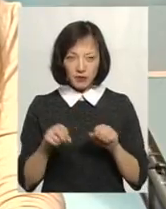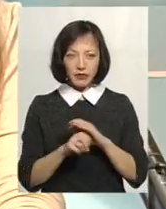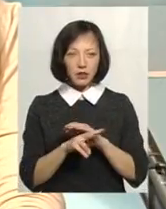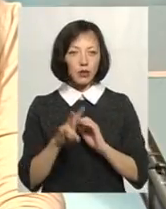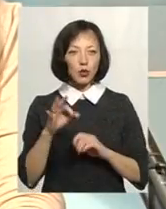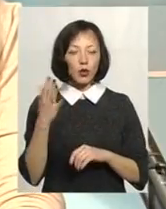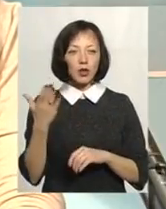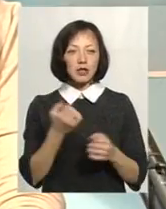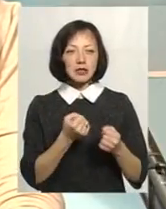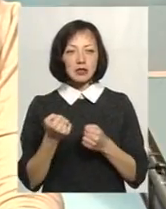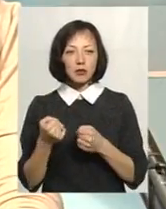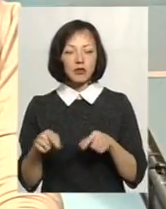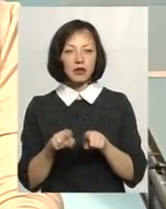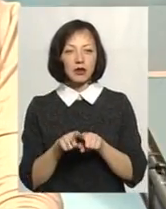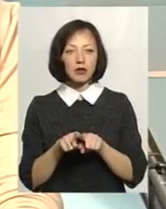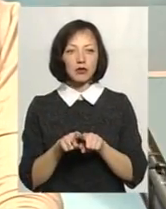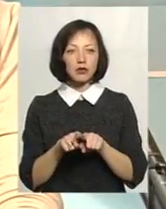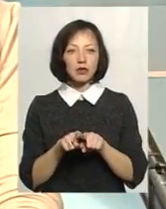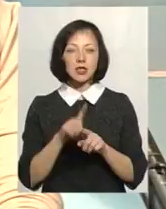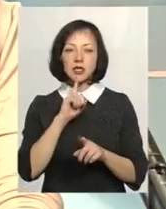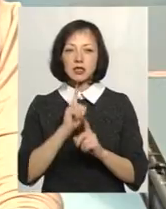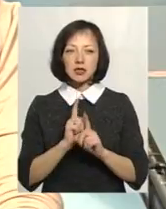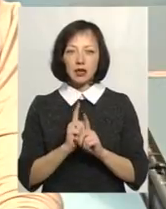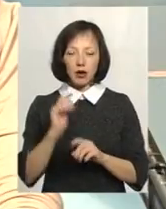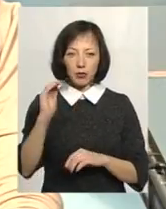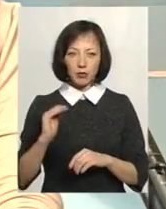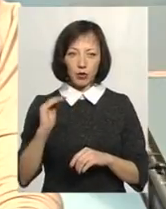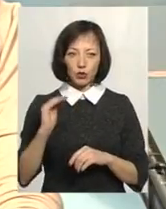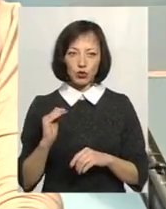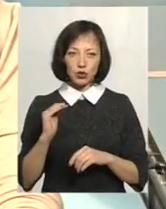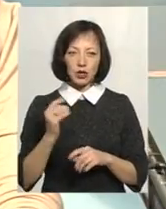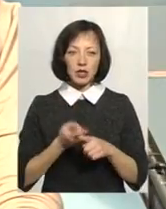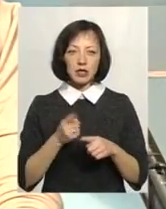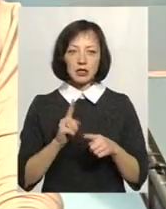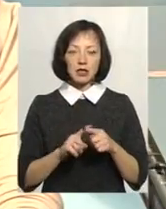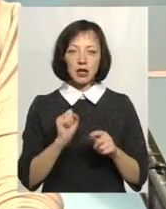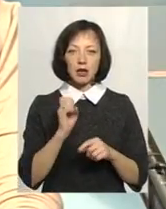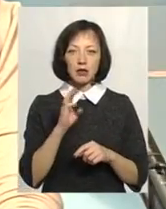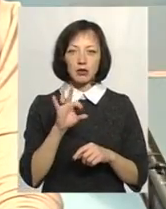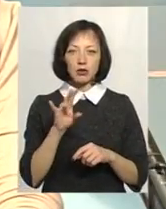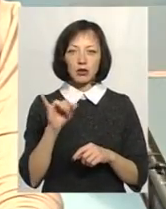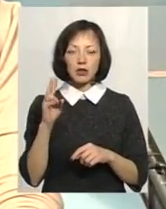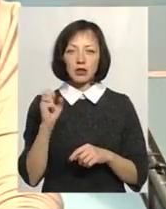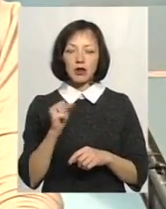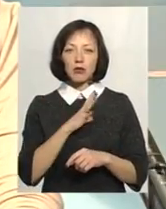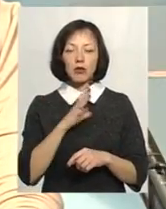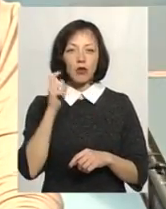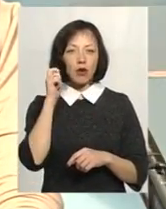її стримувала ще також і сестра її молодша. Це Антоніна. Сестрі на той